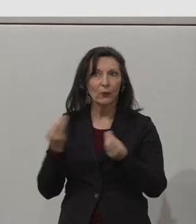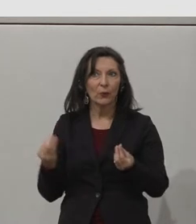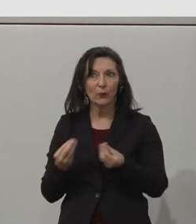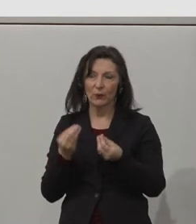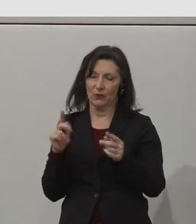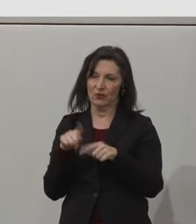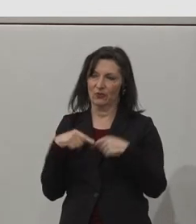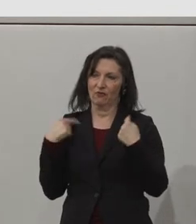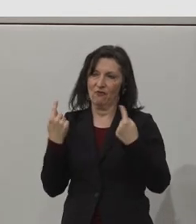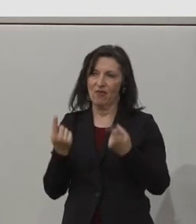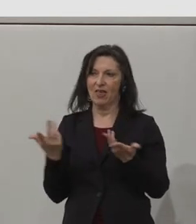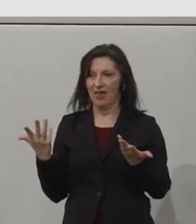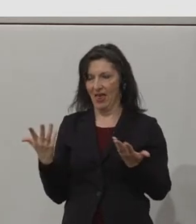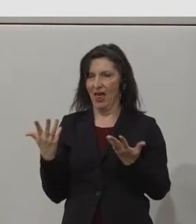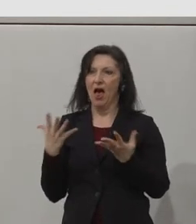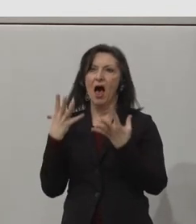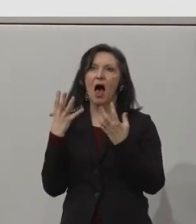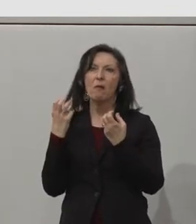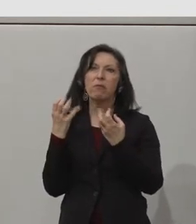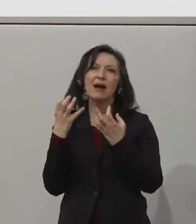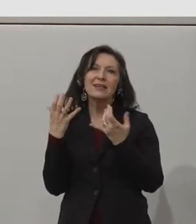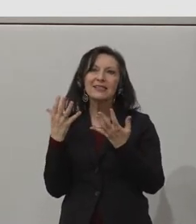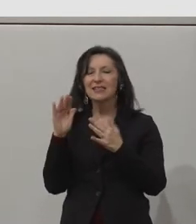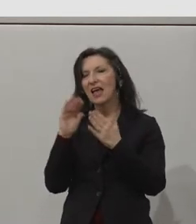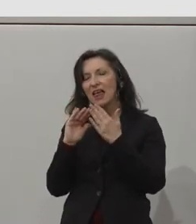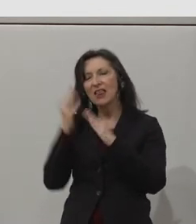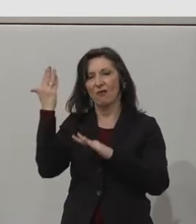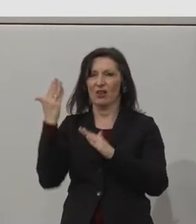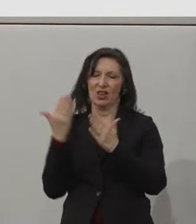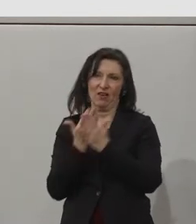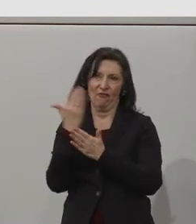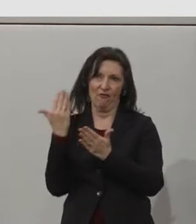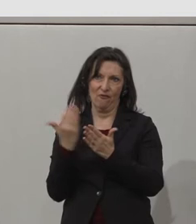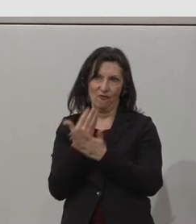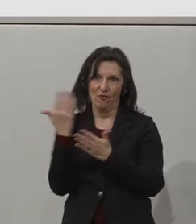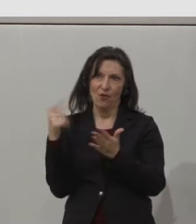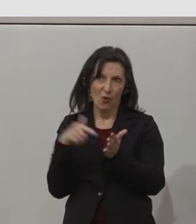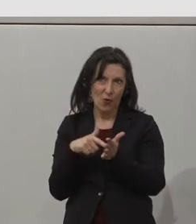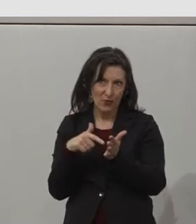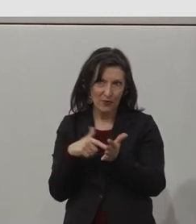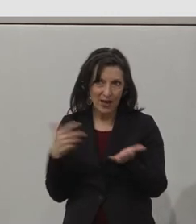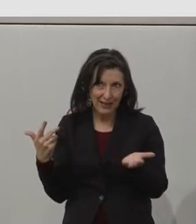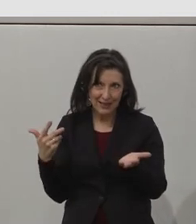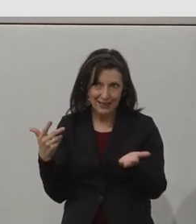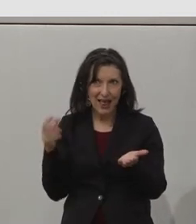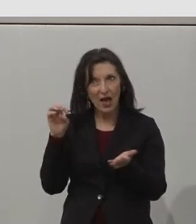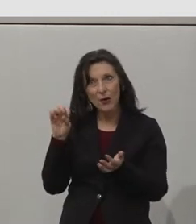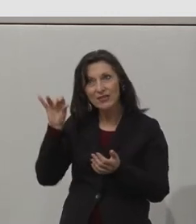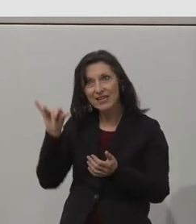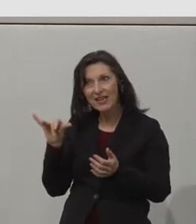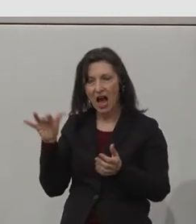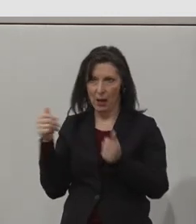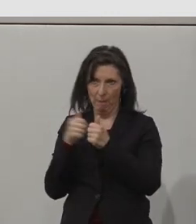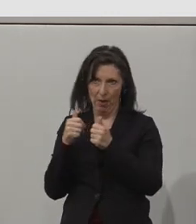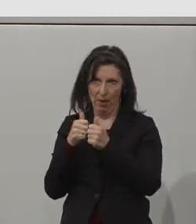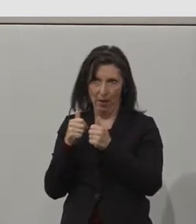EY, which has led to five permanent roles for our graduates, which is just phenomenal. So you can see